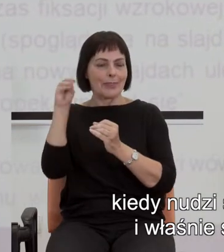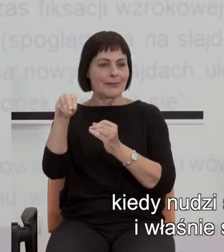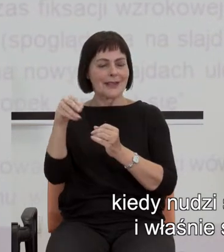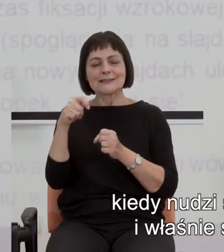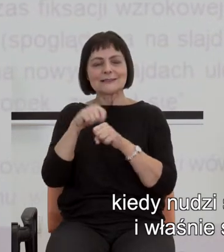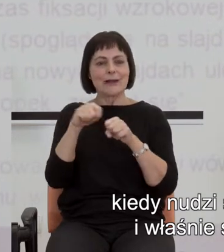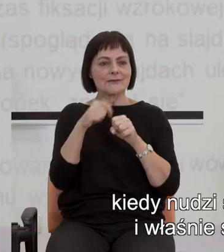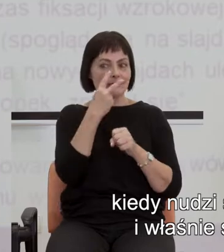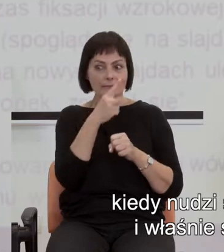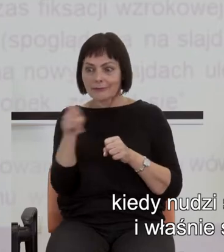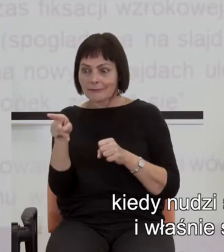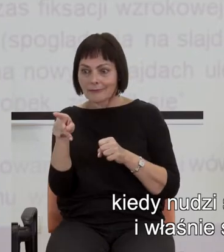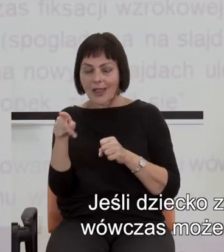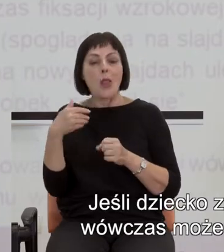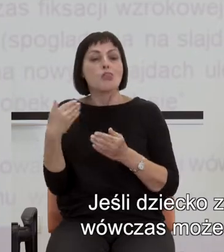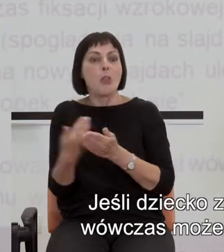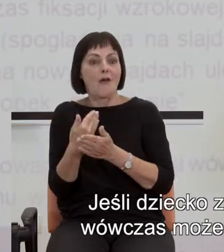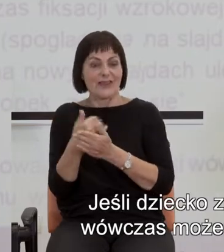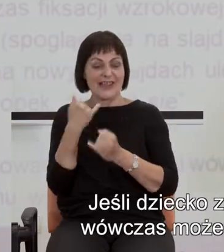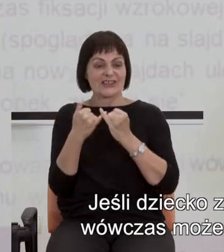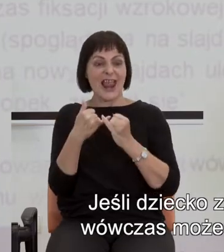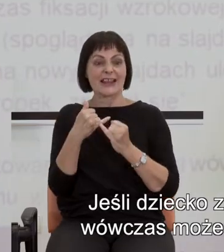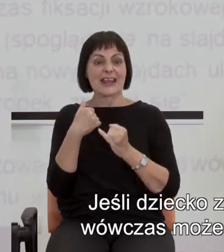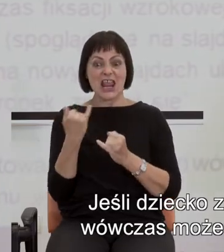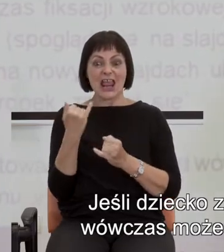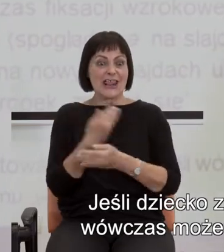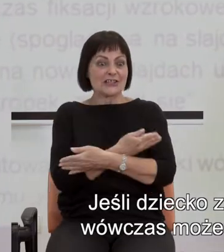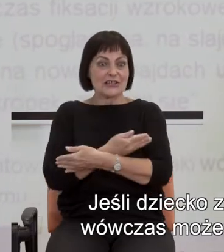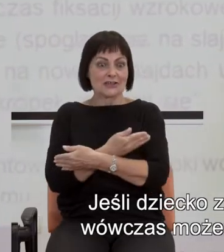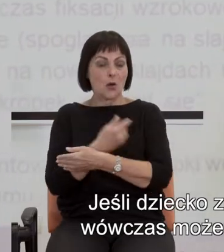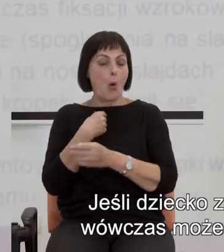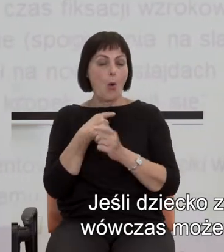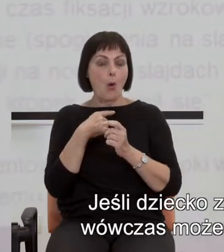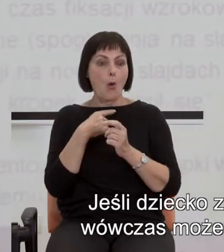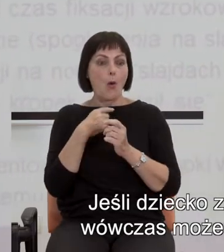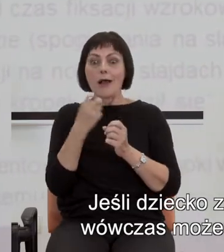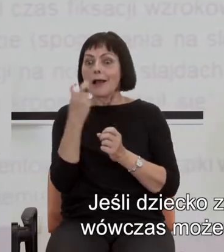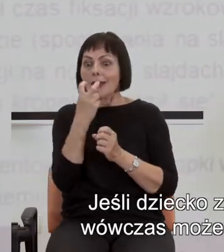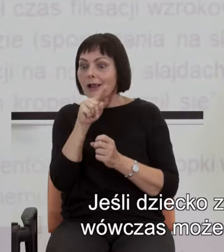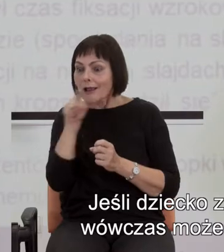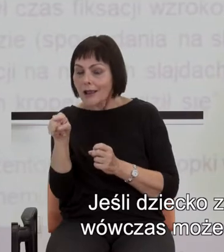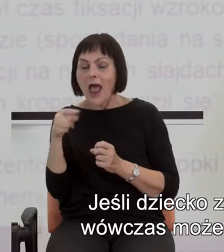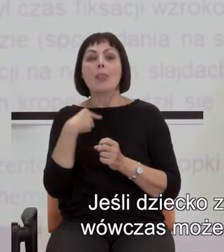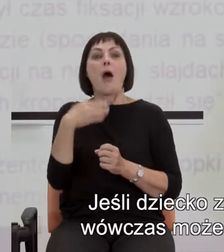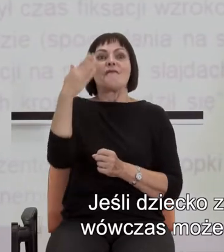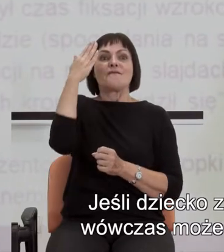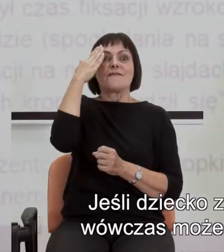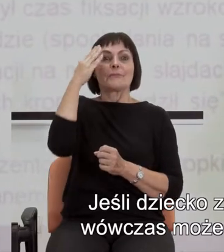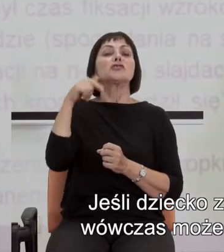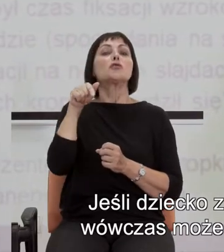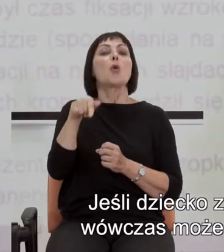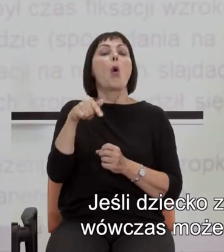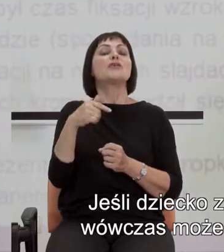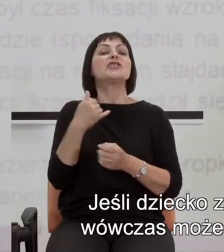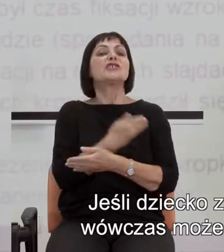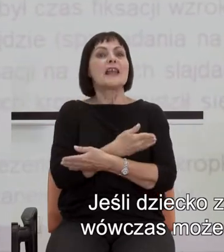sprawdzają, na ile on jest nowy dla dziecka. Jeśli dziecko z powrotem odzyska uwagę, czy zainteresowanie, wówczas możemy stwierdzić,